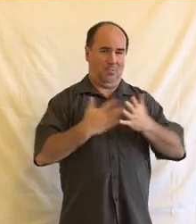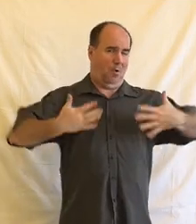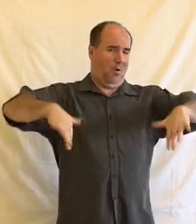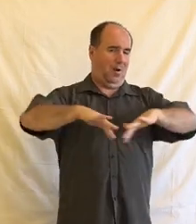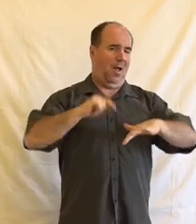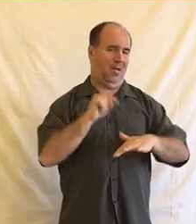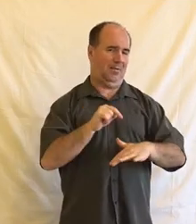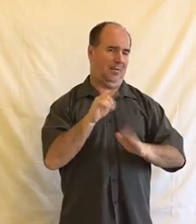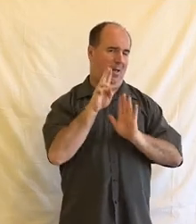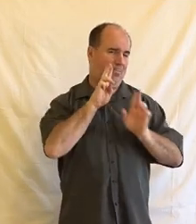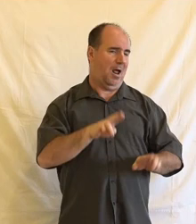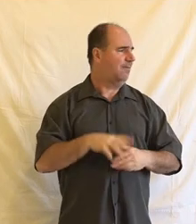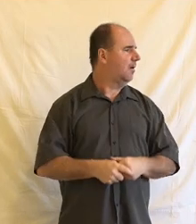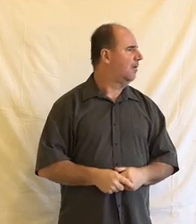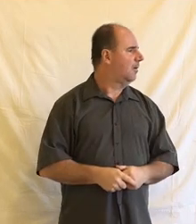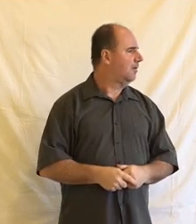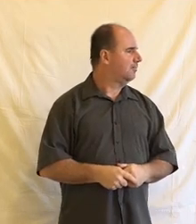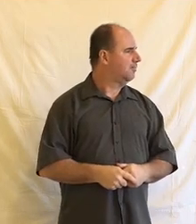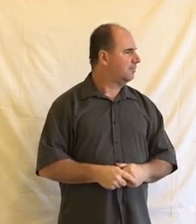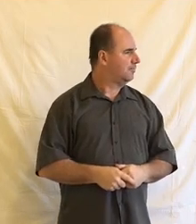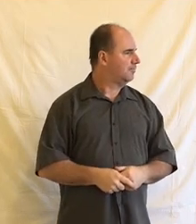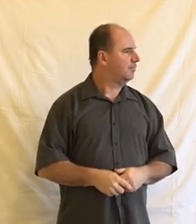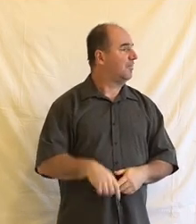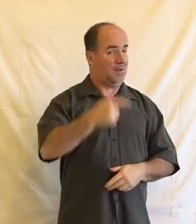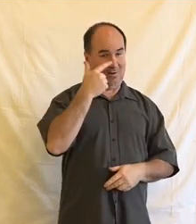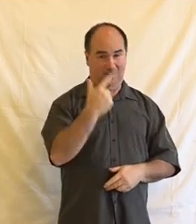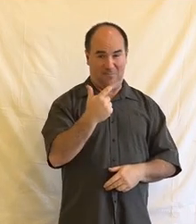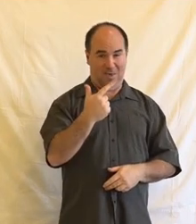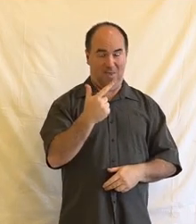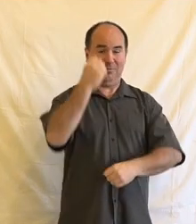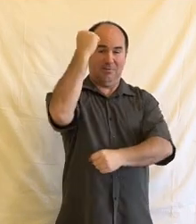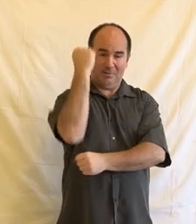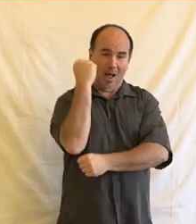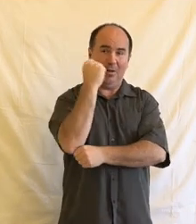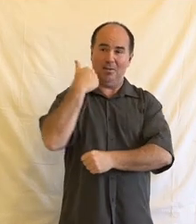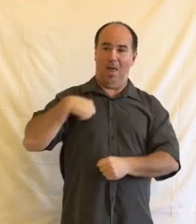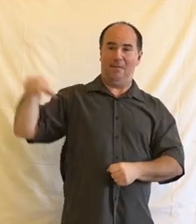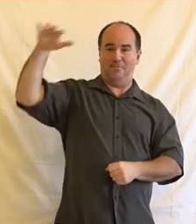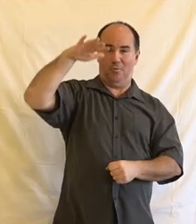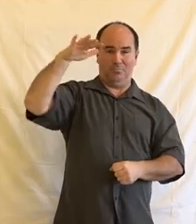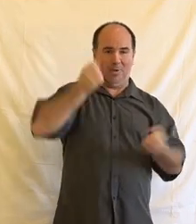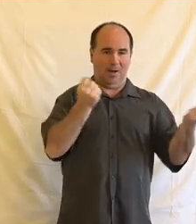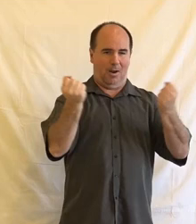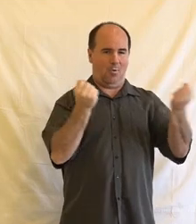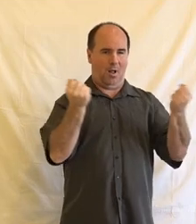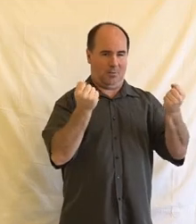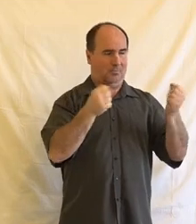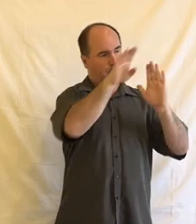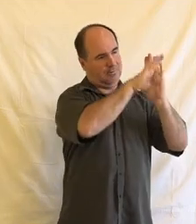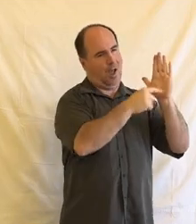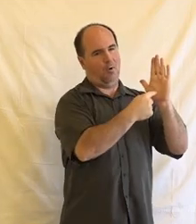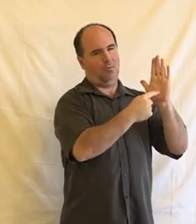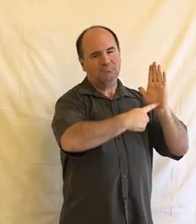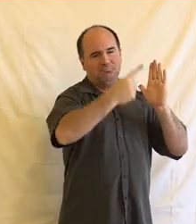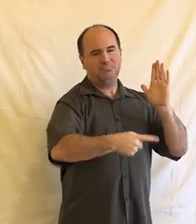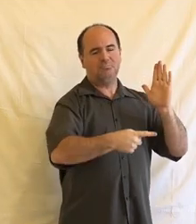zabíhat. Já jenom nastíním, jaké jsou dvě základní takové evropské regulatorní odpovědi nejenom na tuto situaci, ale obecně